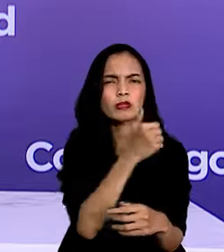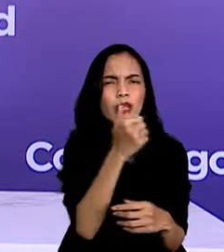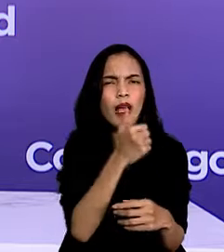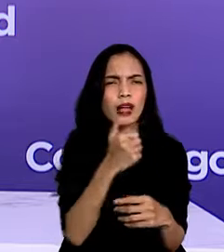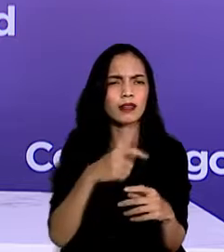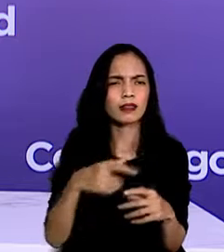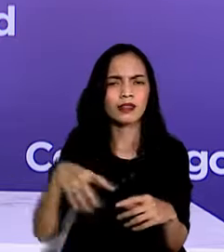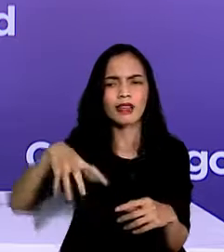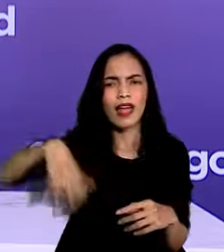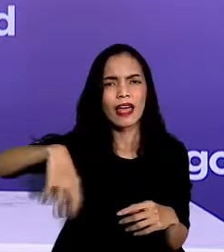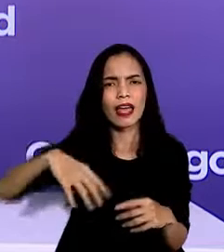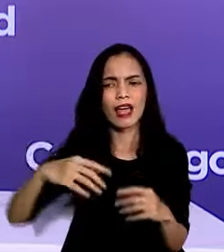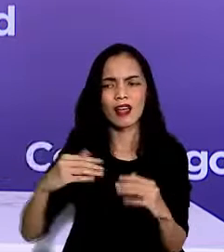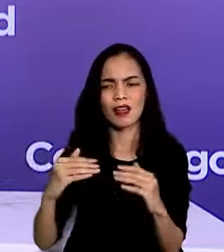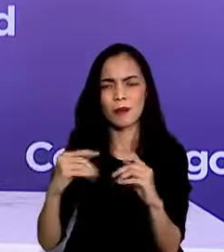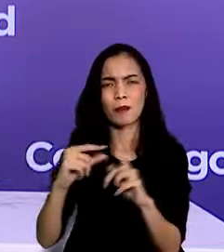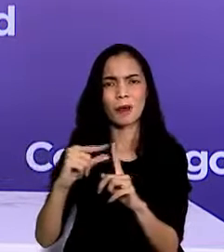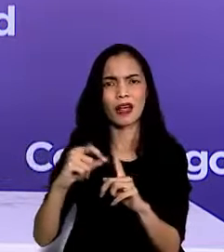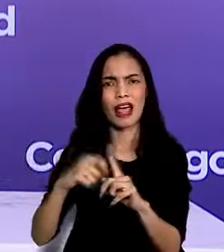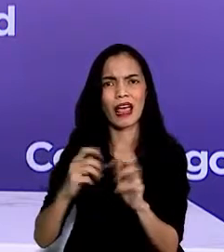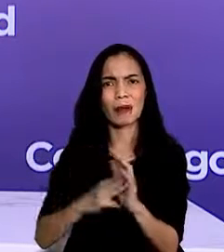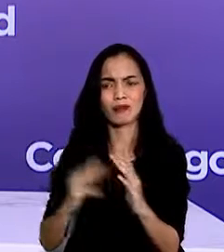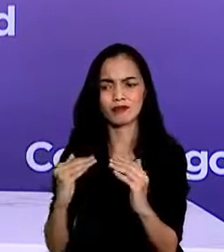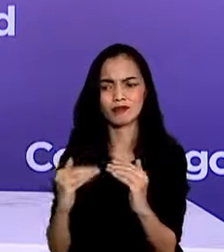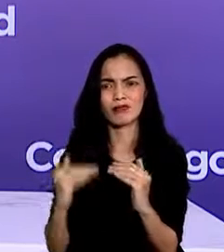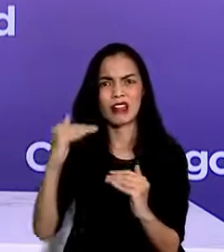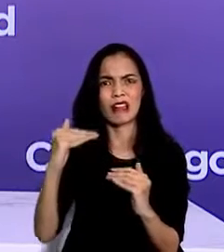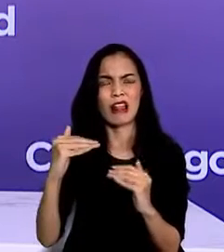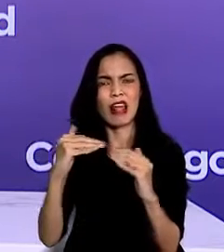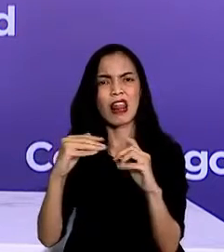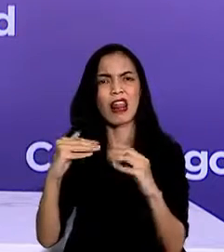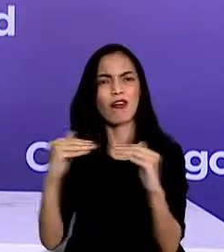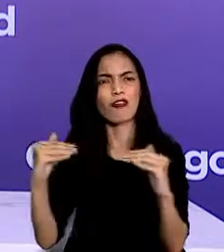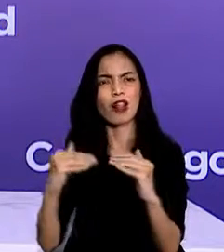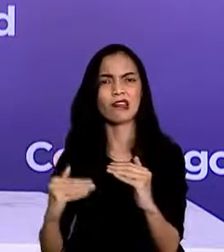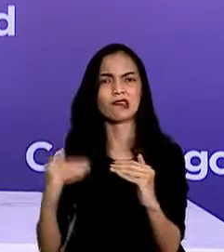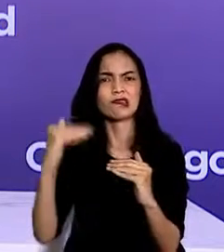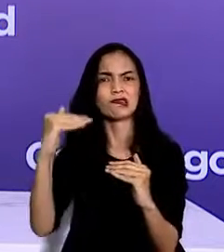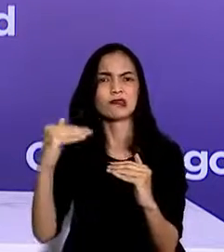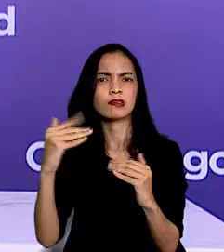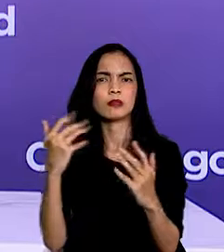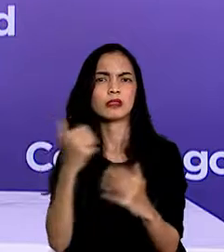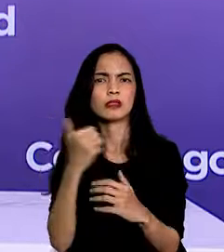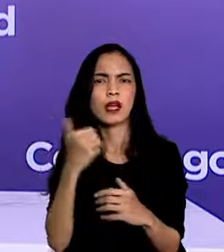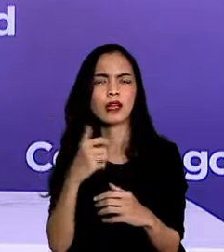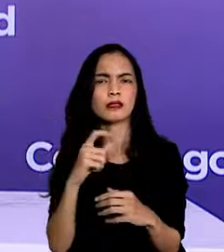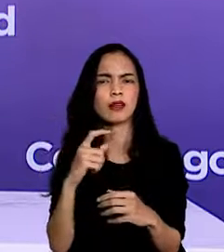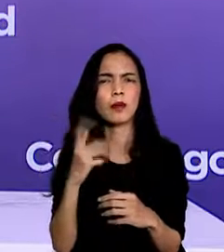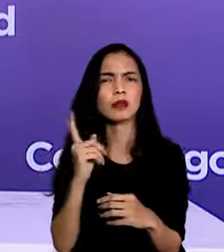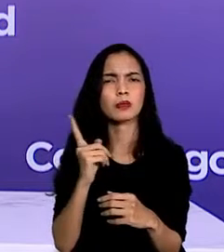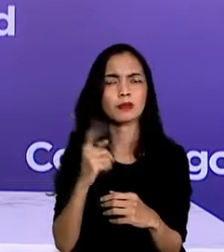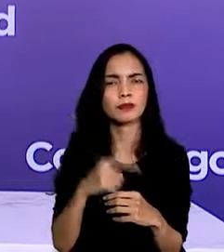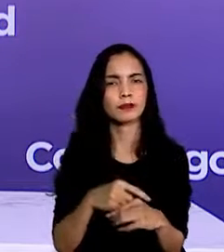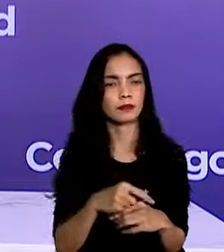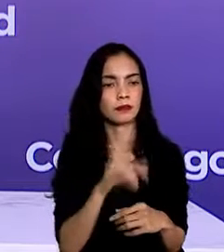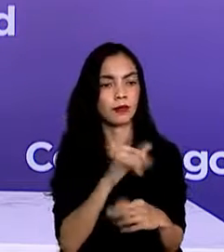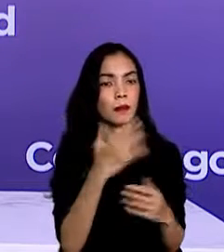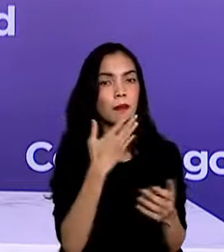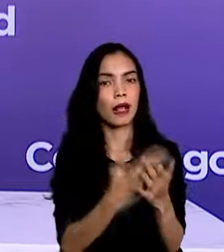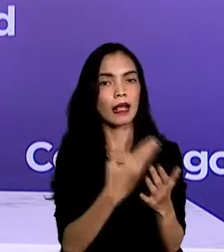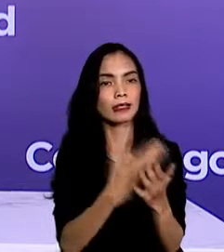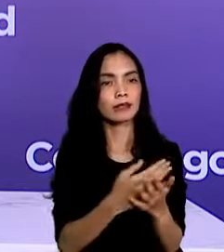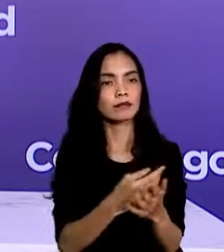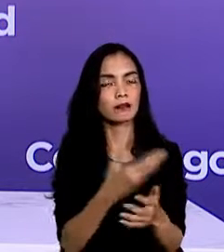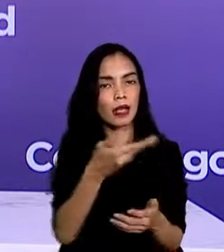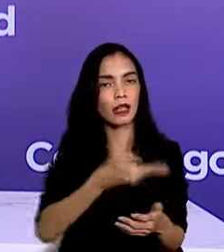yang mengakibatkan naik turunnya level PPKM di suatu daerah? Terima kasih pada Tirto Aidi Jadi asesmen situasi